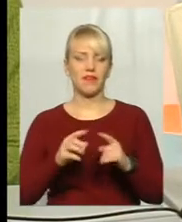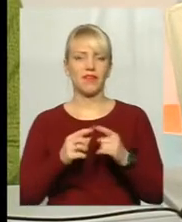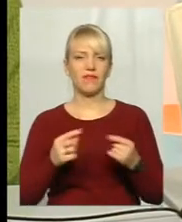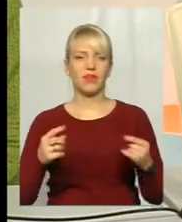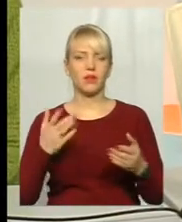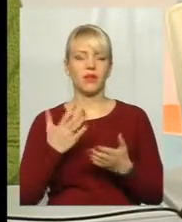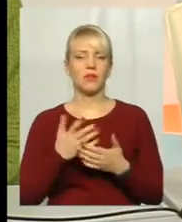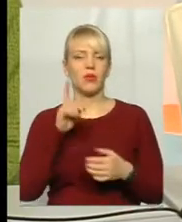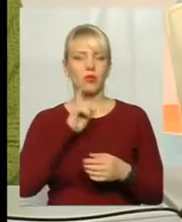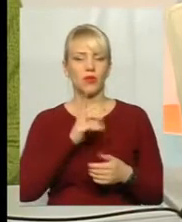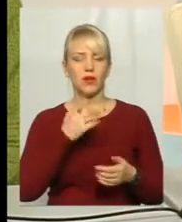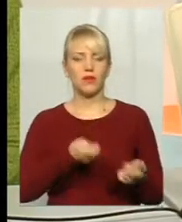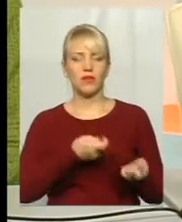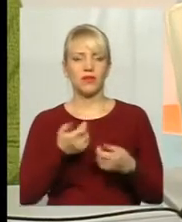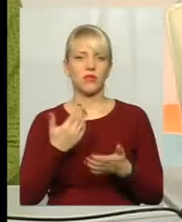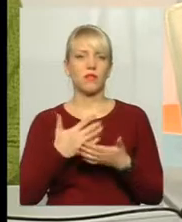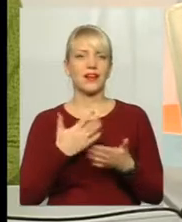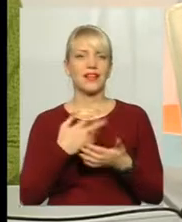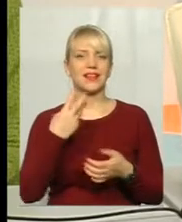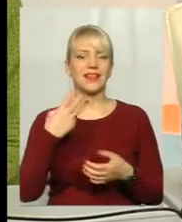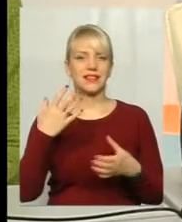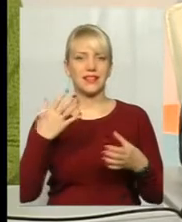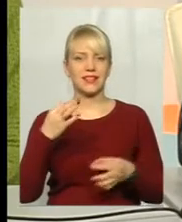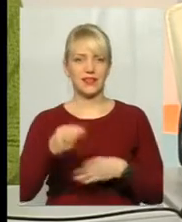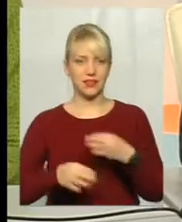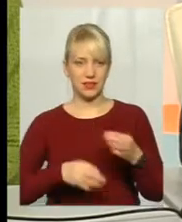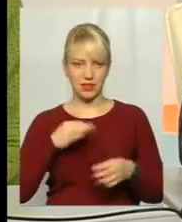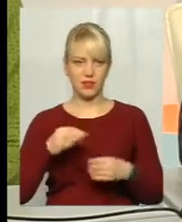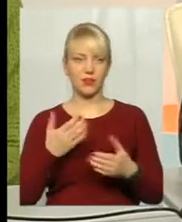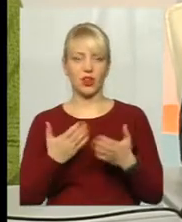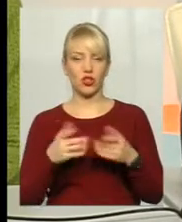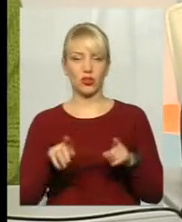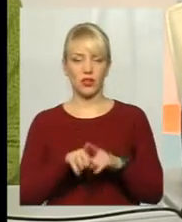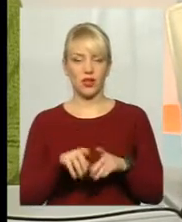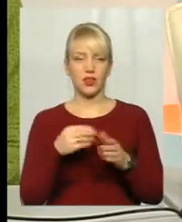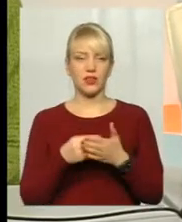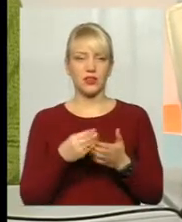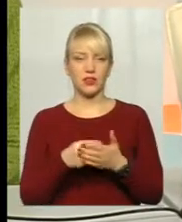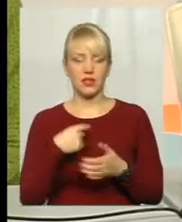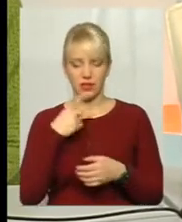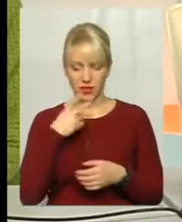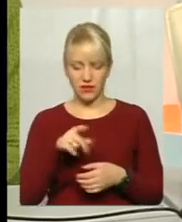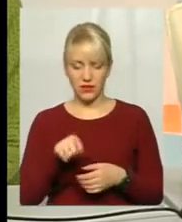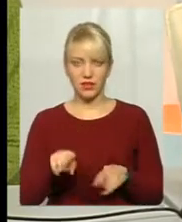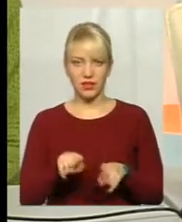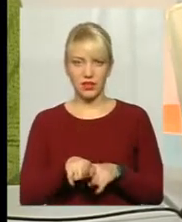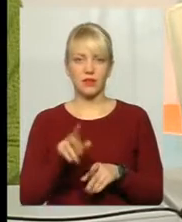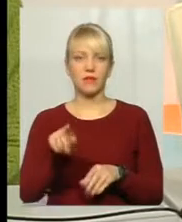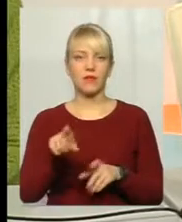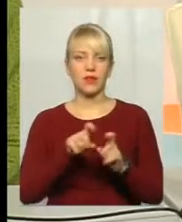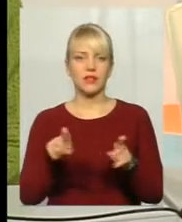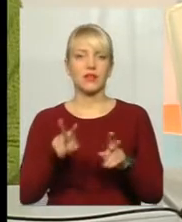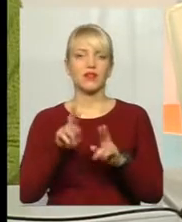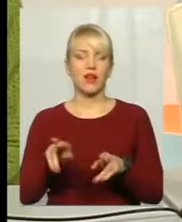наприклад, 30 діб, якщо вони, така ціна, коли є, він дивиться і бачить зараз в магазині, і